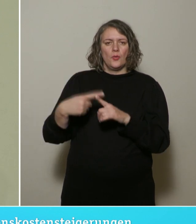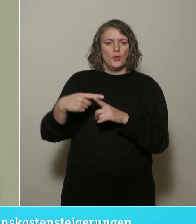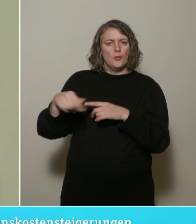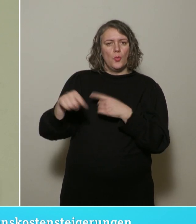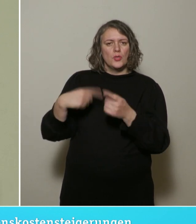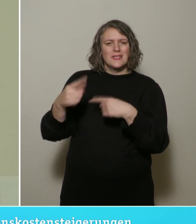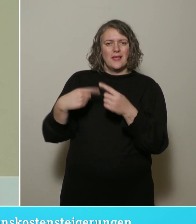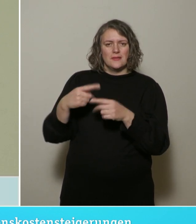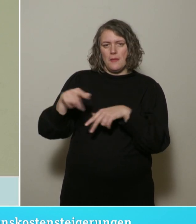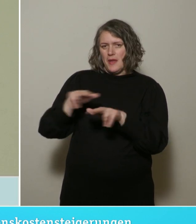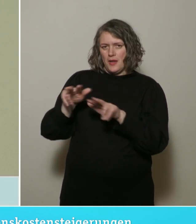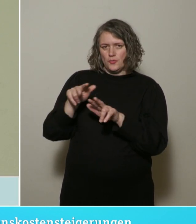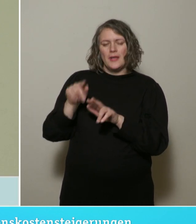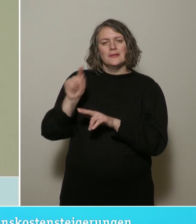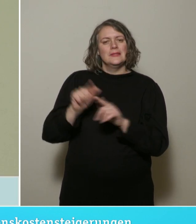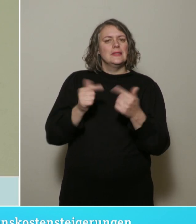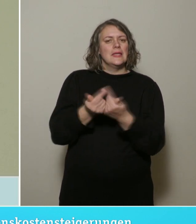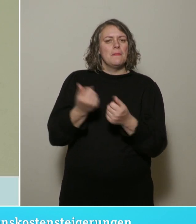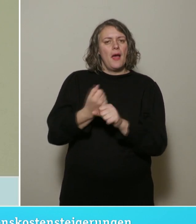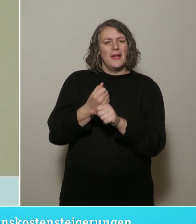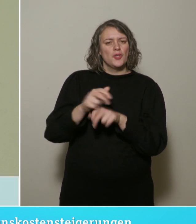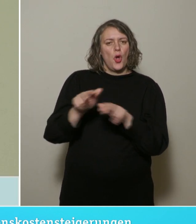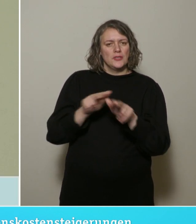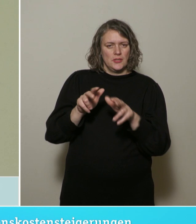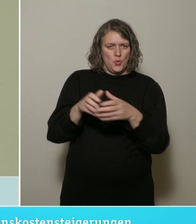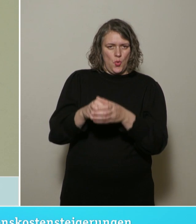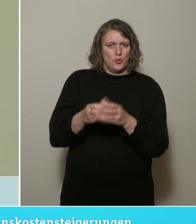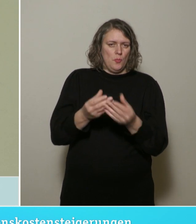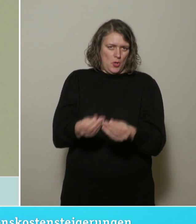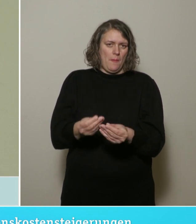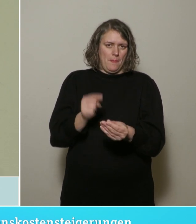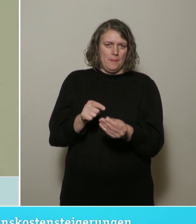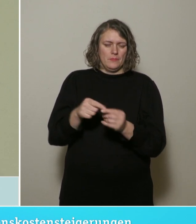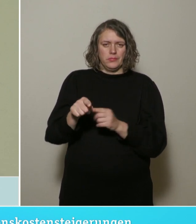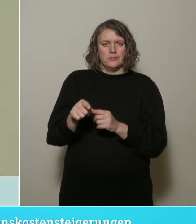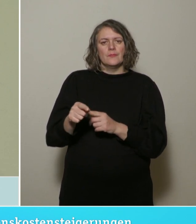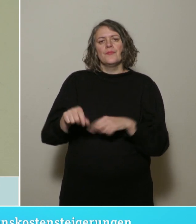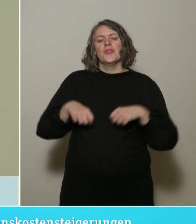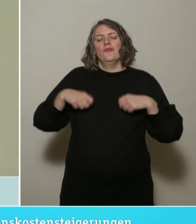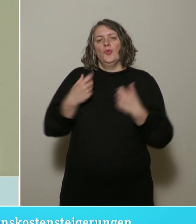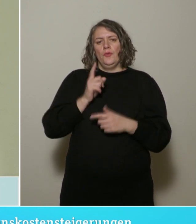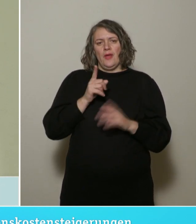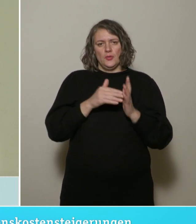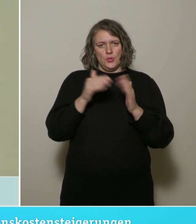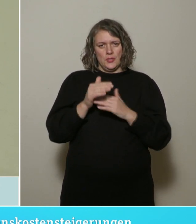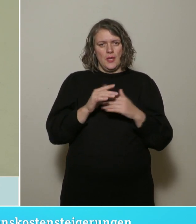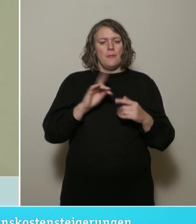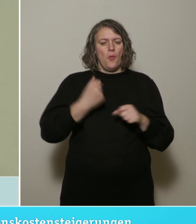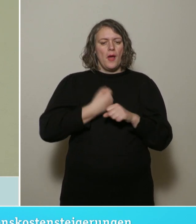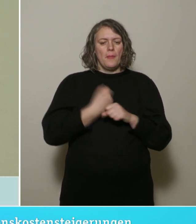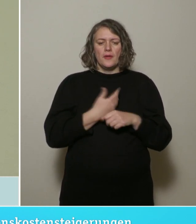an das Team Arbeitsorganisation verwiesen worden. Und das Thema Frühwarnsystem wird bearbeitet